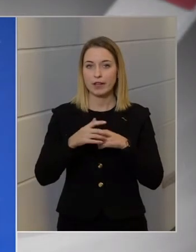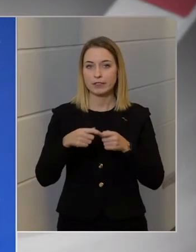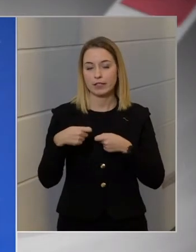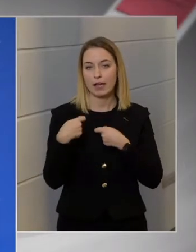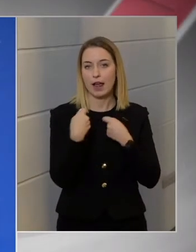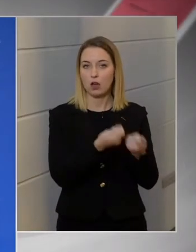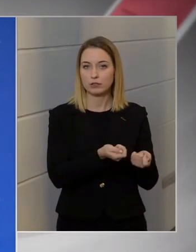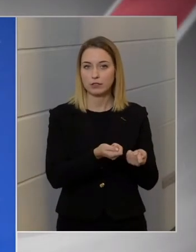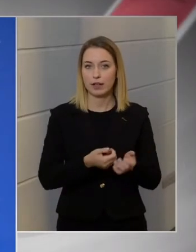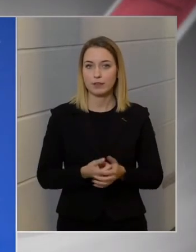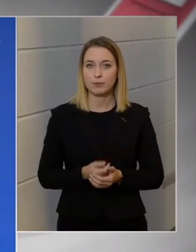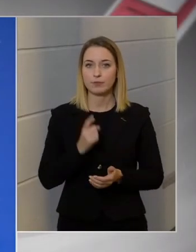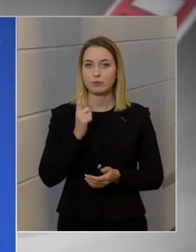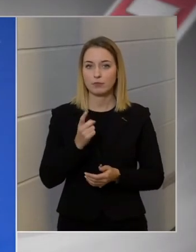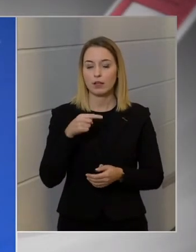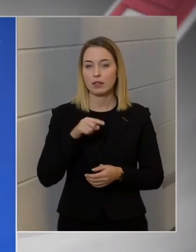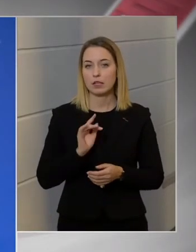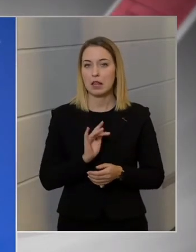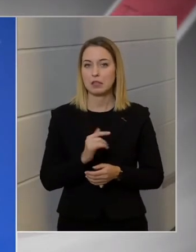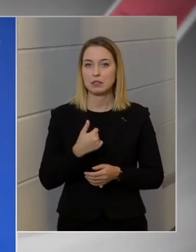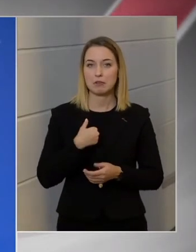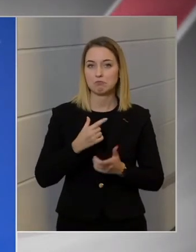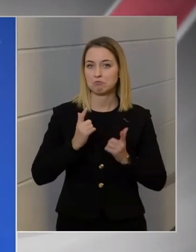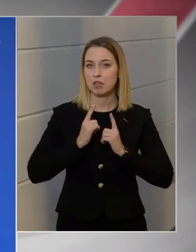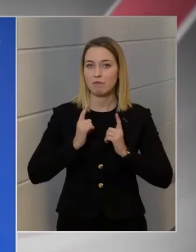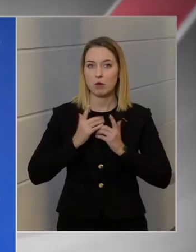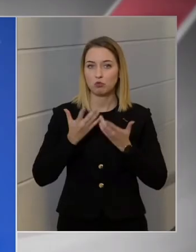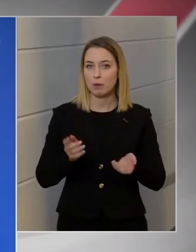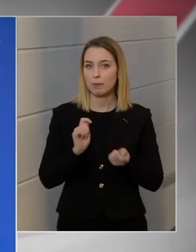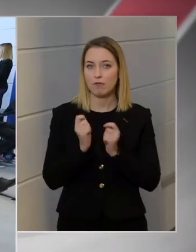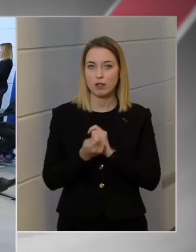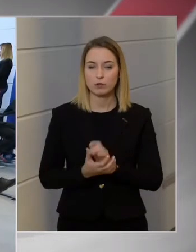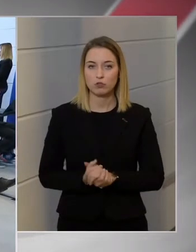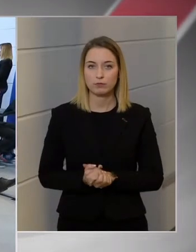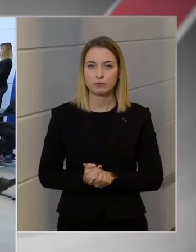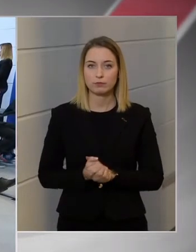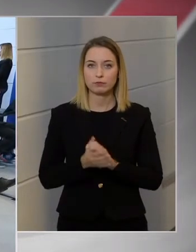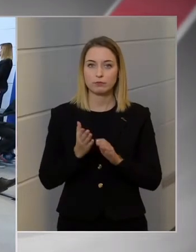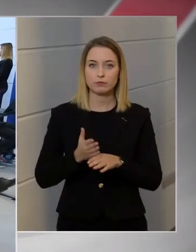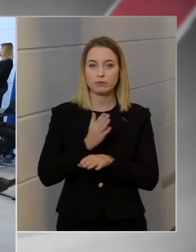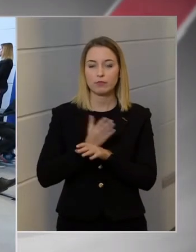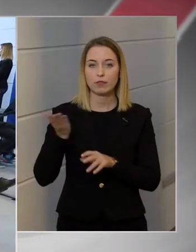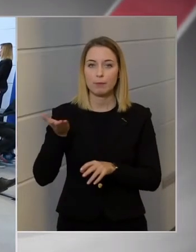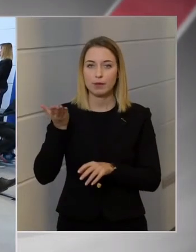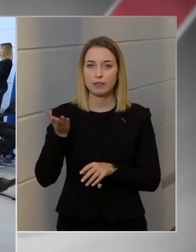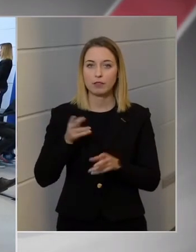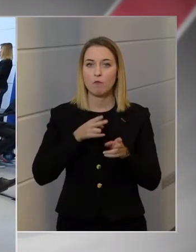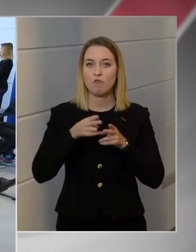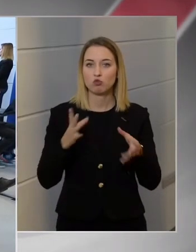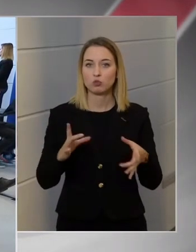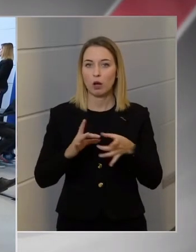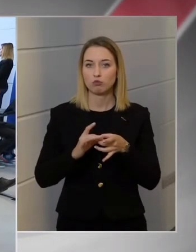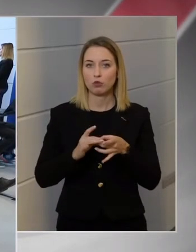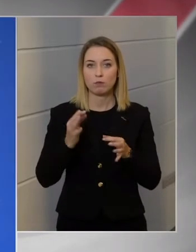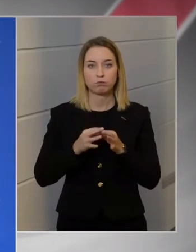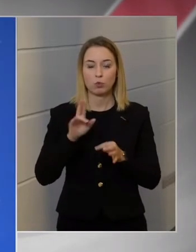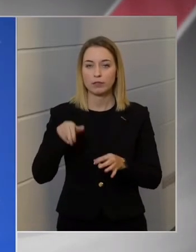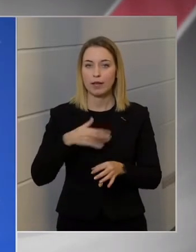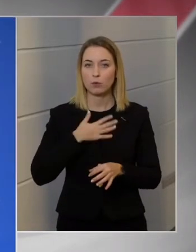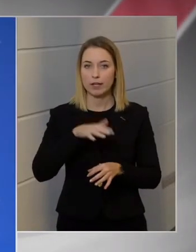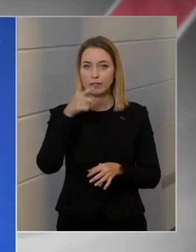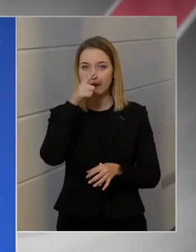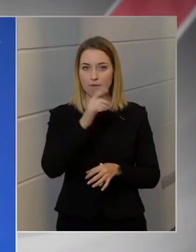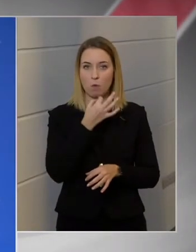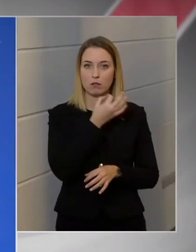de ennek ellenére én nem várok ebben semmilyen változást. Az imént említette a vasútkapcsolatot, és pont erről szerettem volna